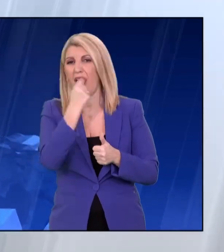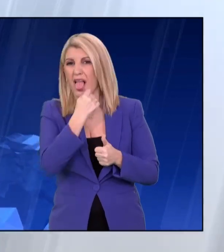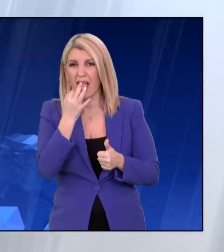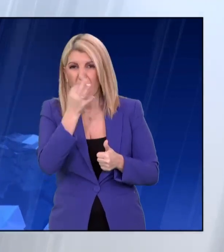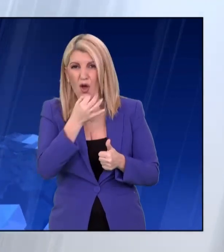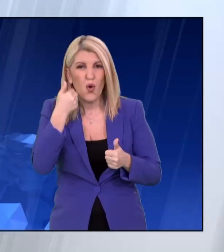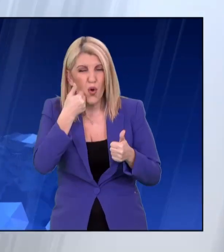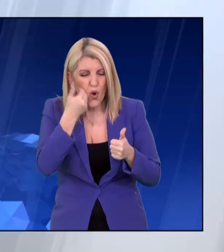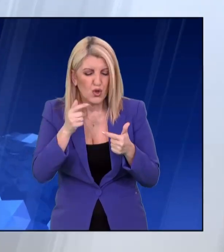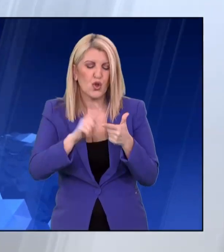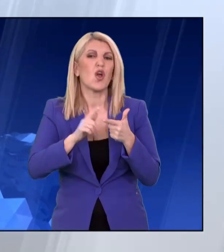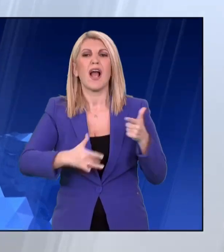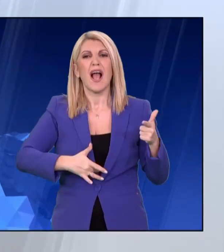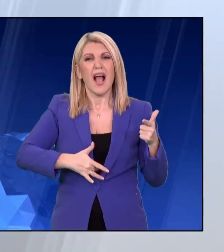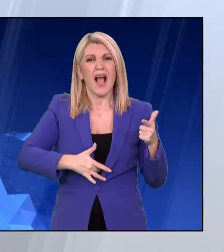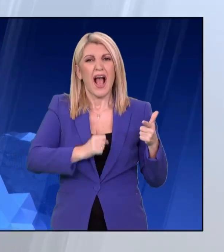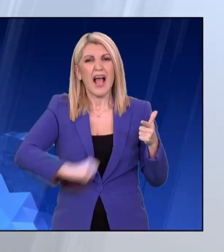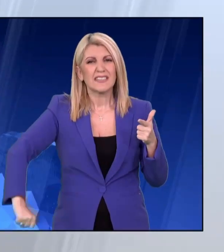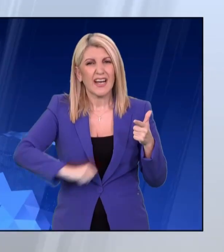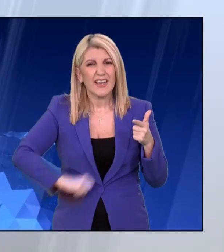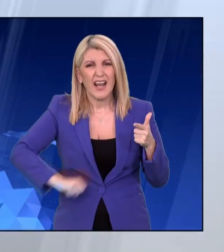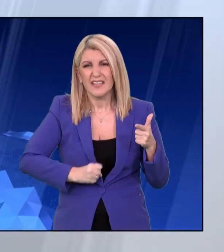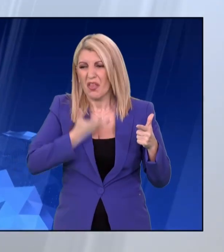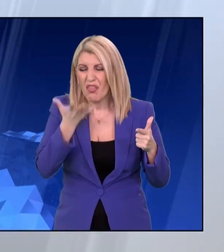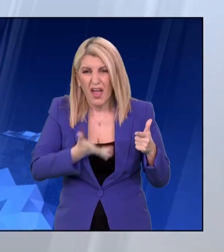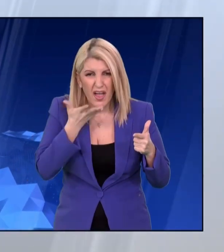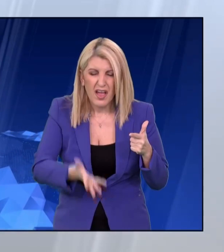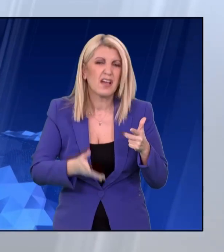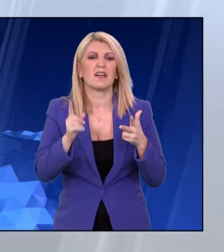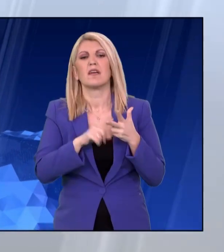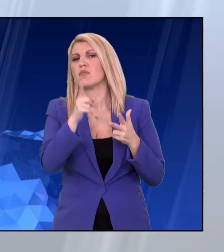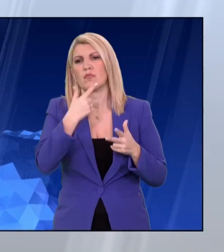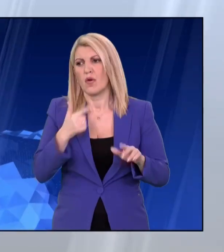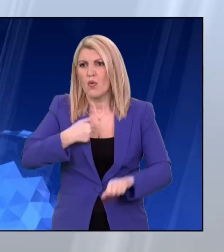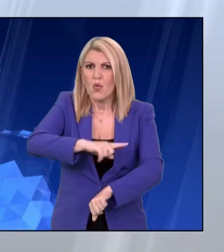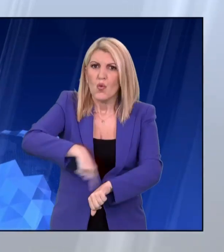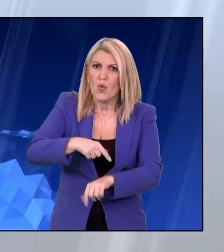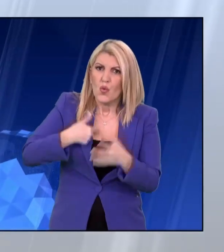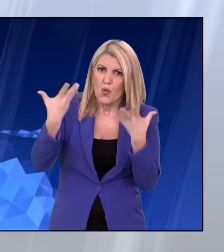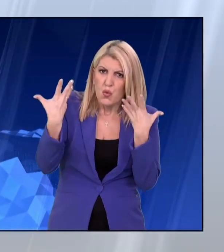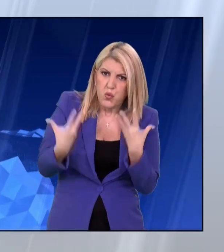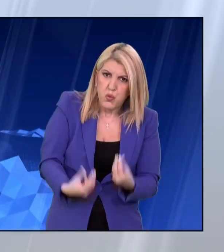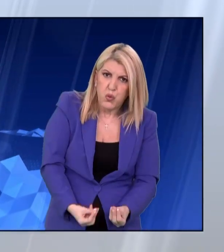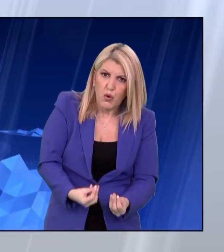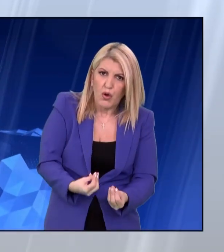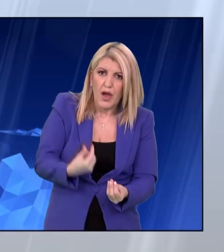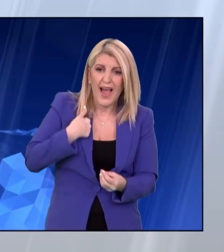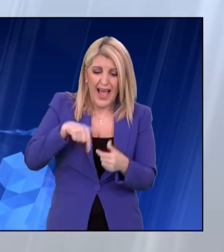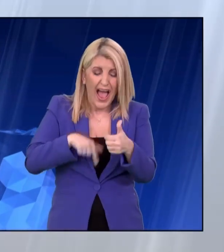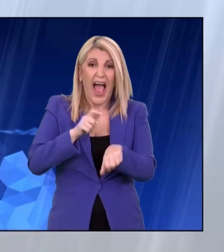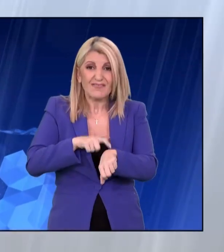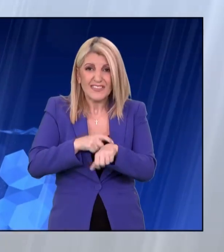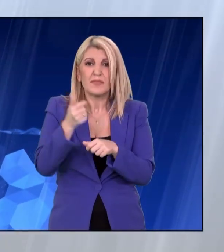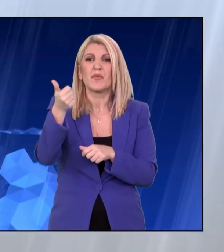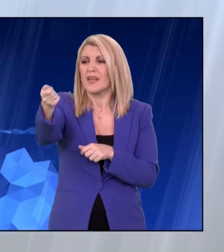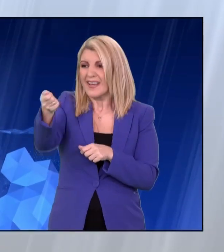Είναι γαστρεντερίτιδα μάλλον, αλλά θα φύγουμε. Θα φύγουμε γιατί παιδιά είμαστε... Δηλαδή το 33 είναι μέσα εδώ και πολλή